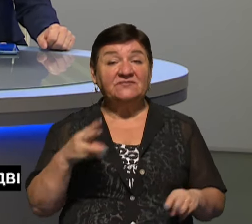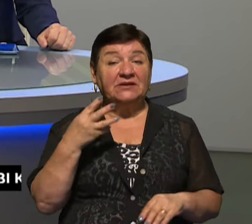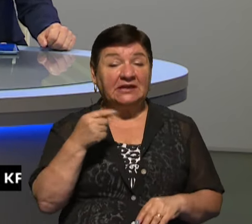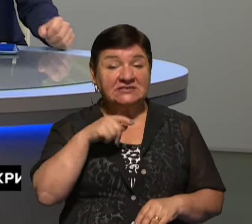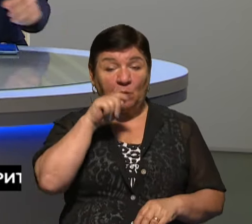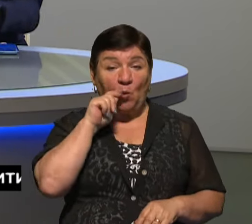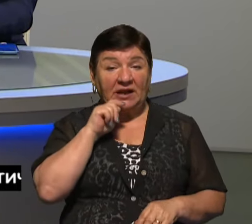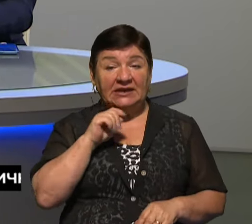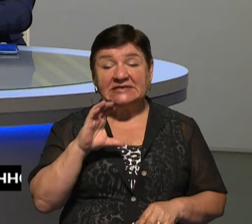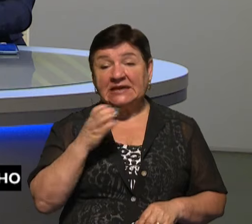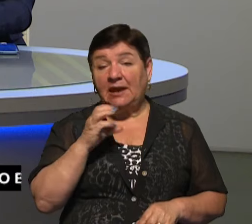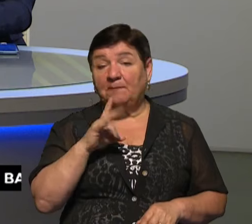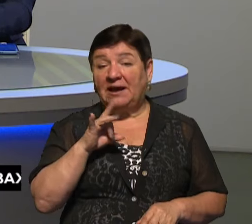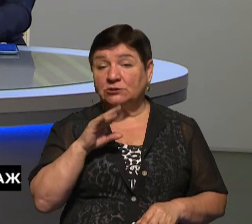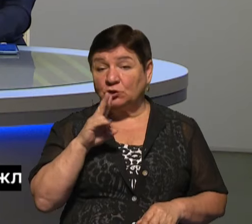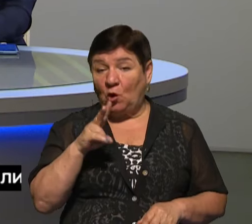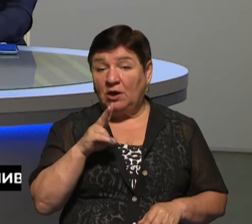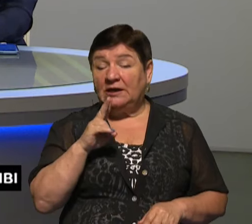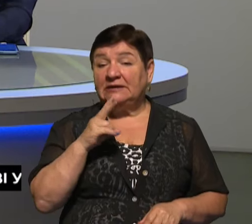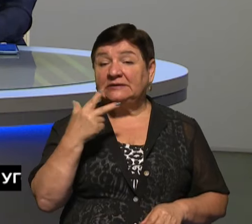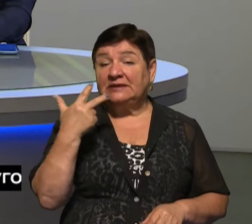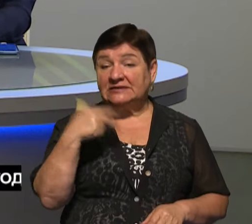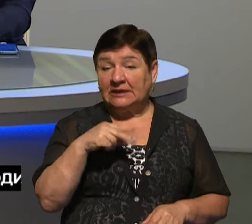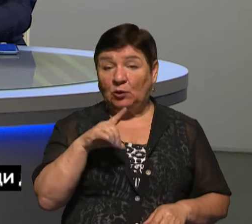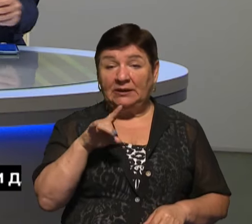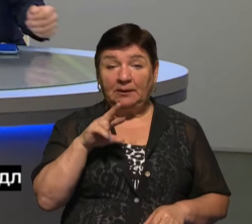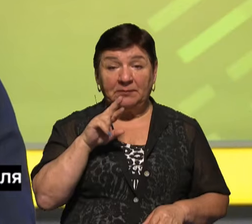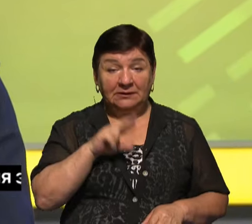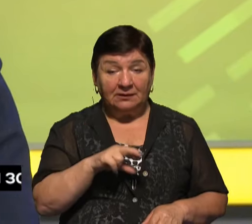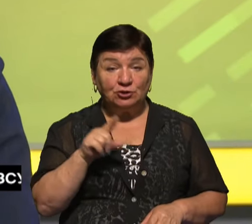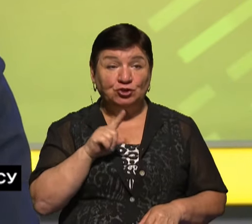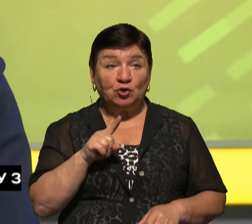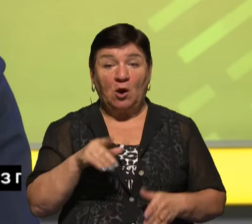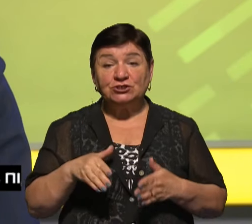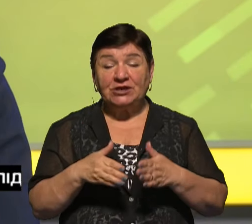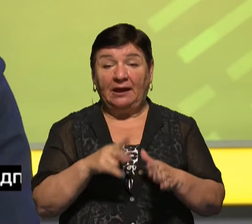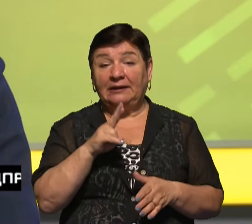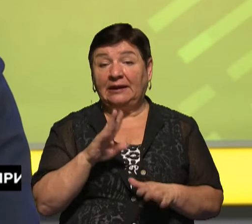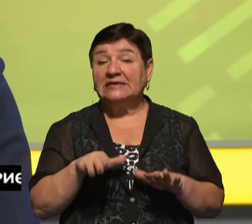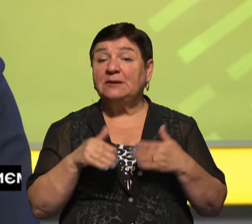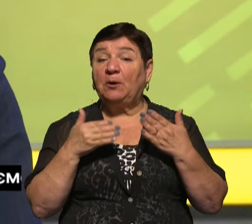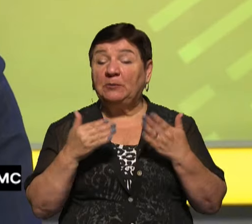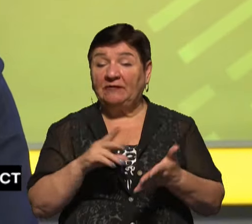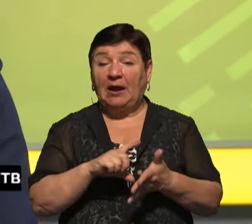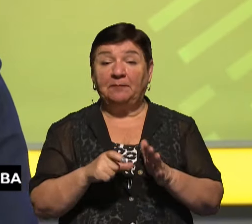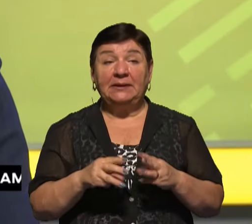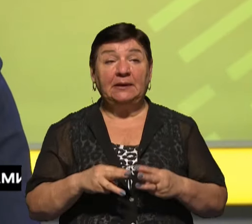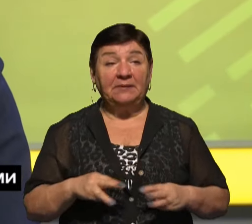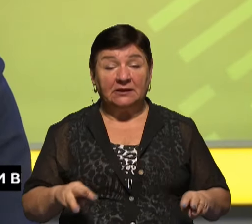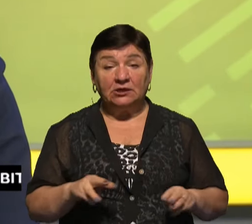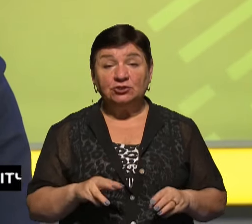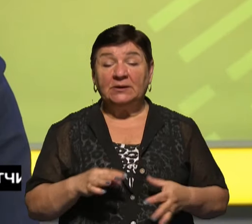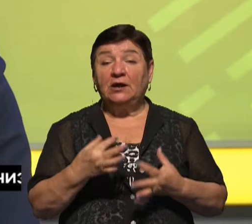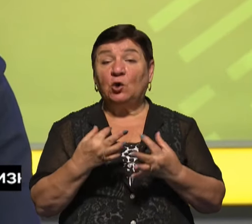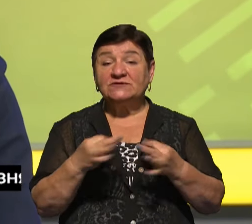України Сергій Марченко 30 липня. У публікації йдеться, що шлях, який запропонував Кабмін, аби розв'язати